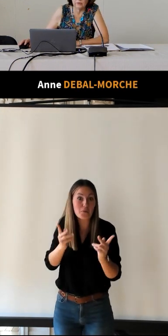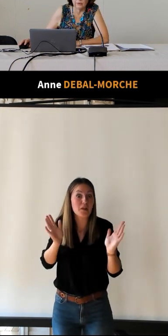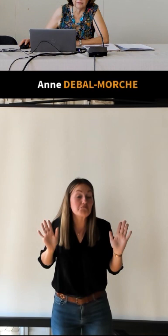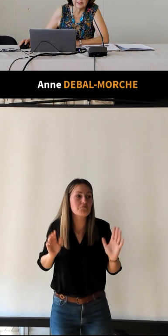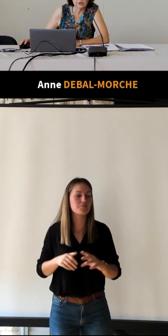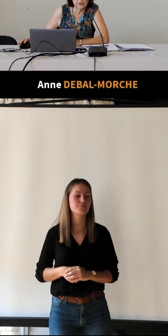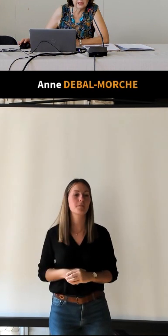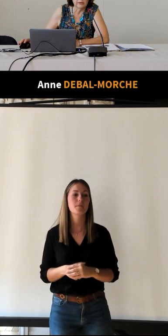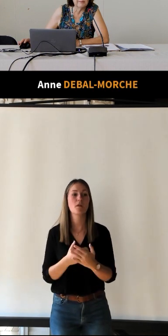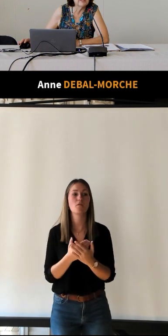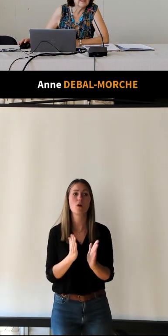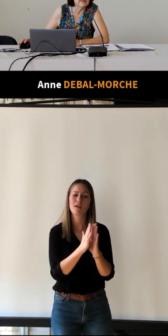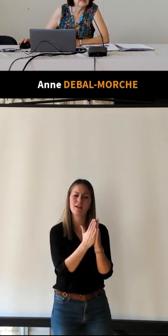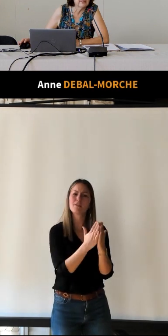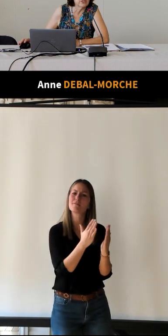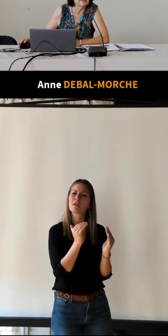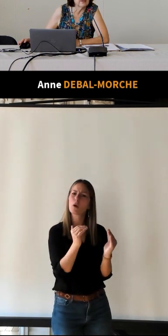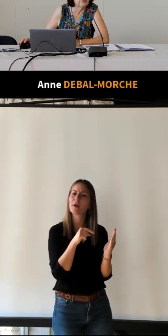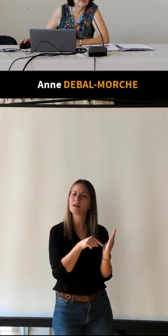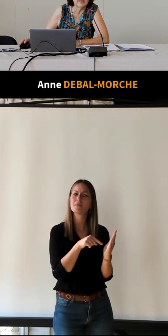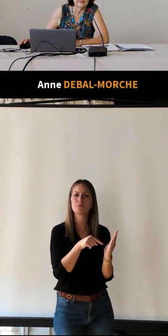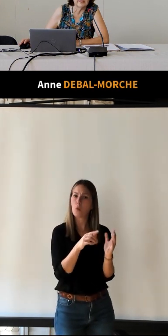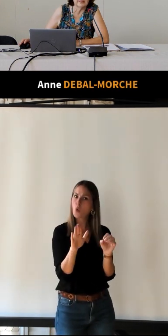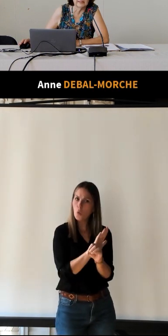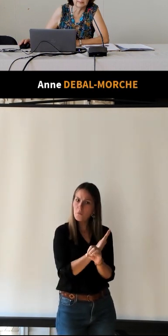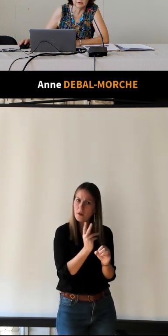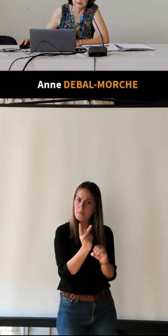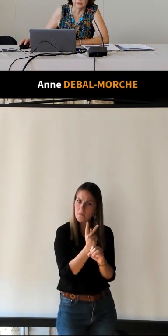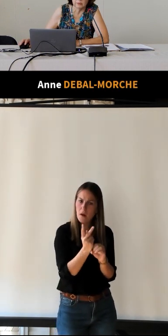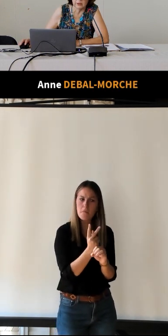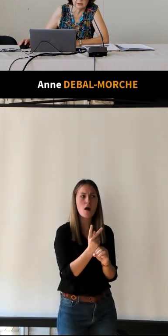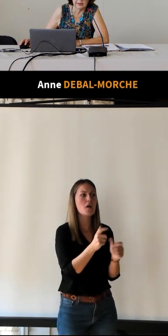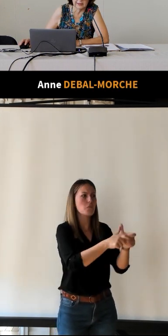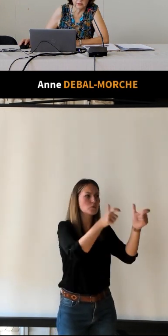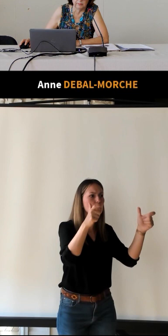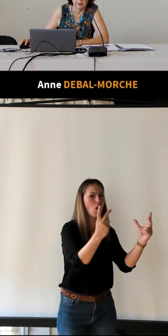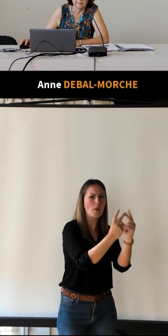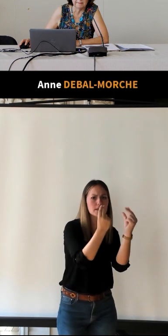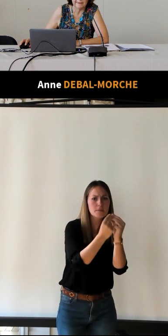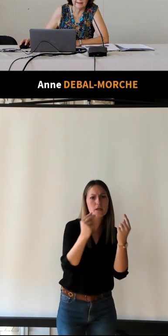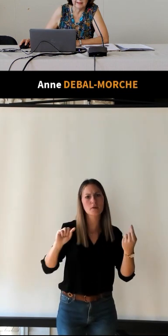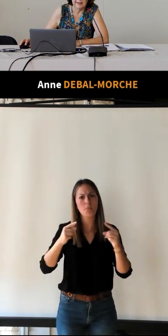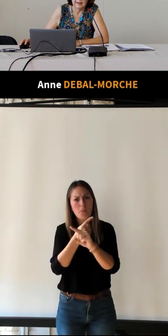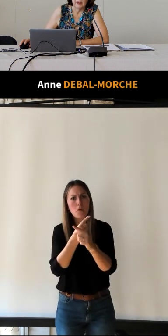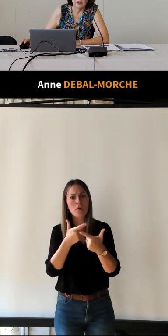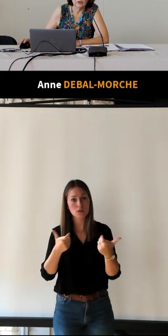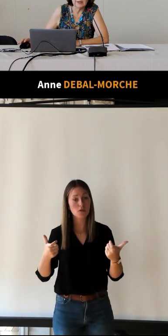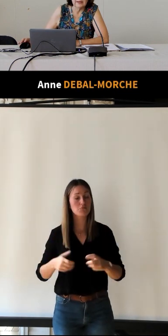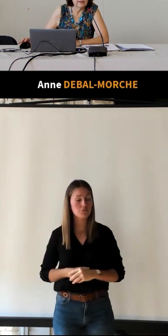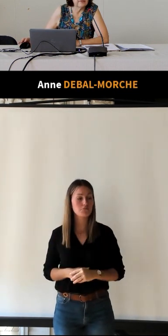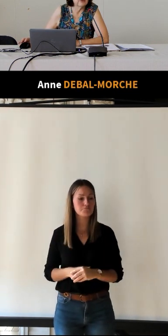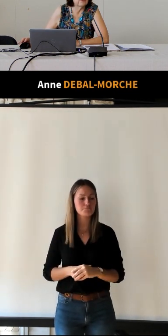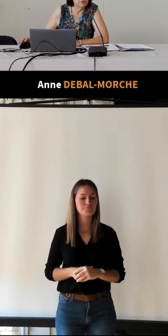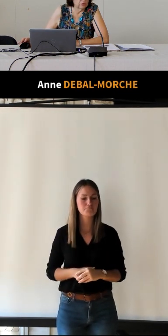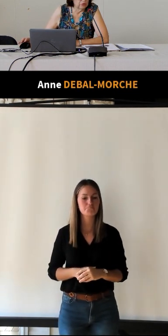Donc, voilà ce guide, quand même, qui était déjà très complet avec la description des monuments et le plan. Ensuite,